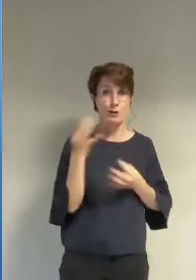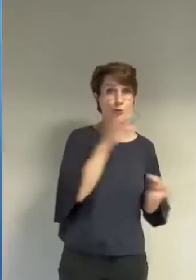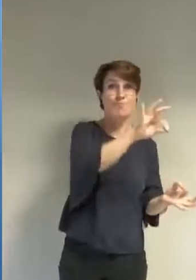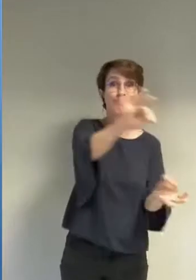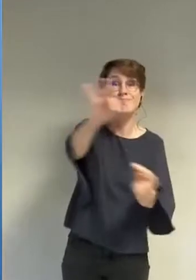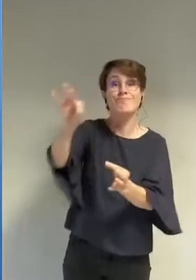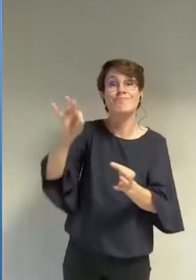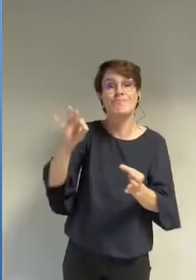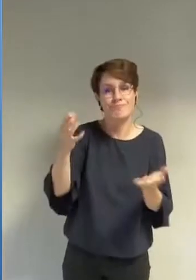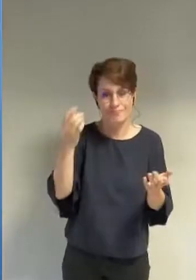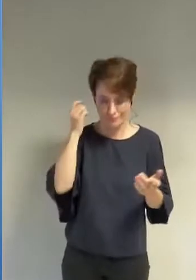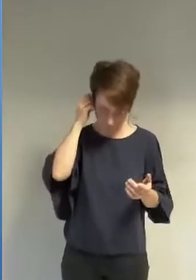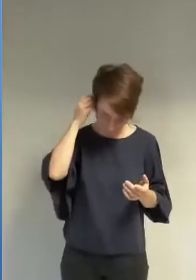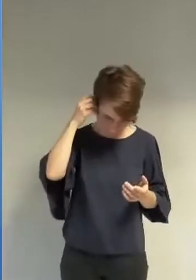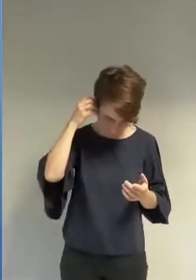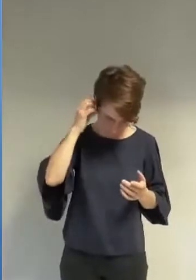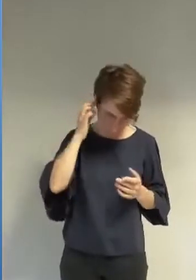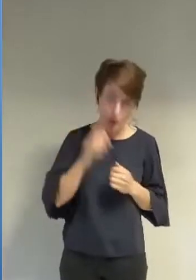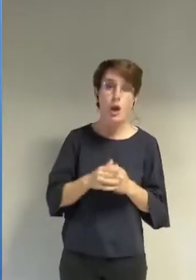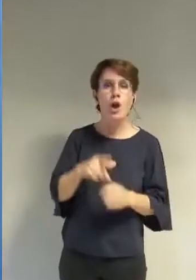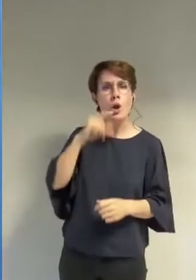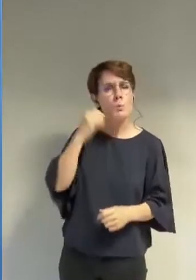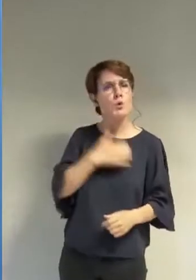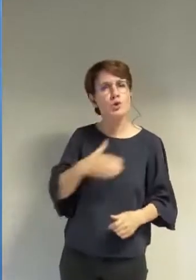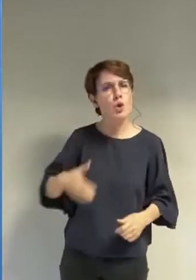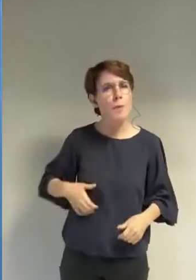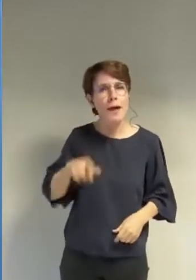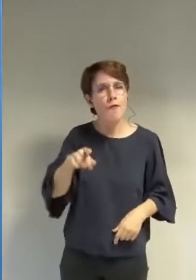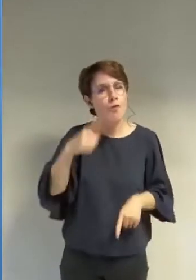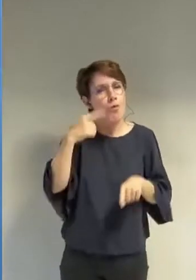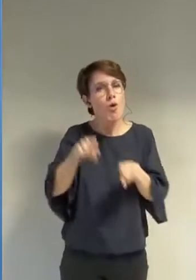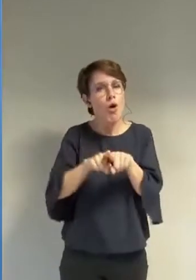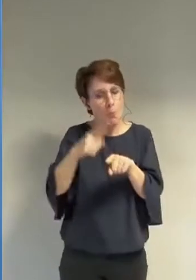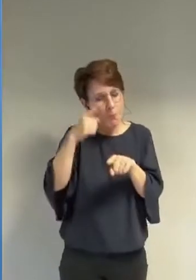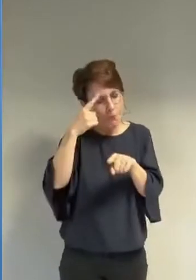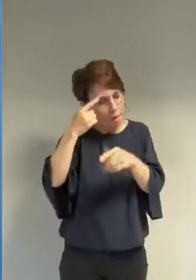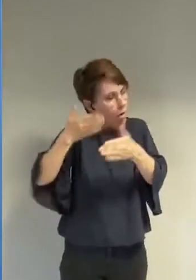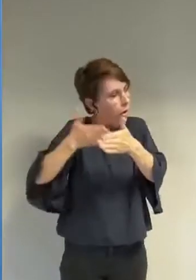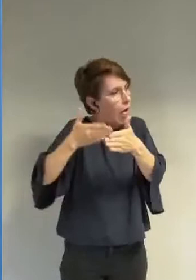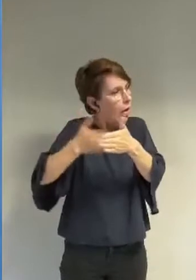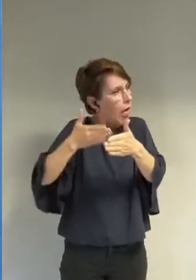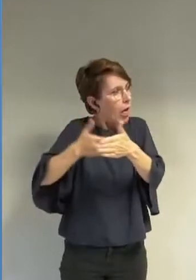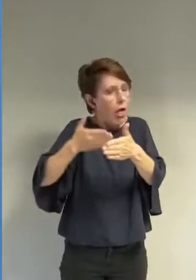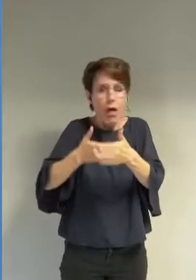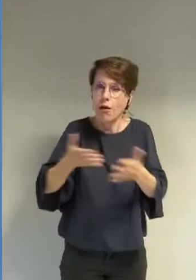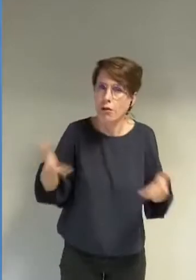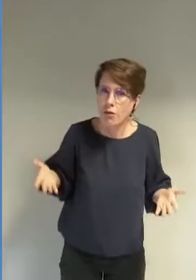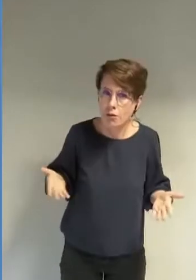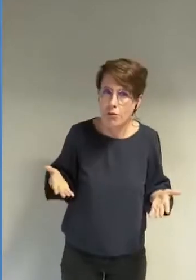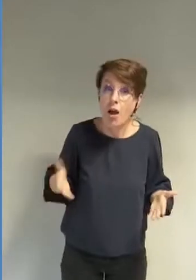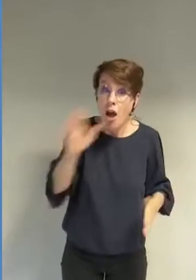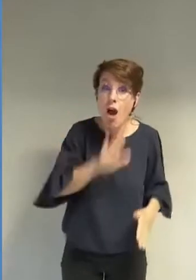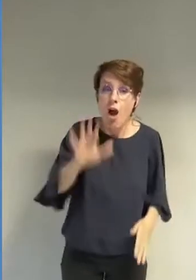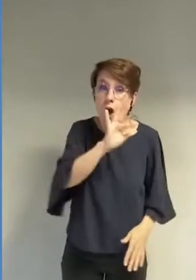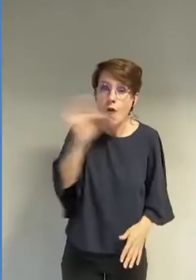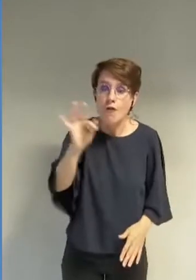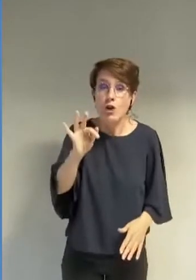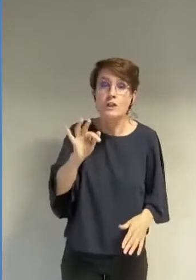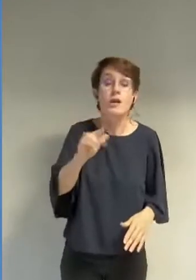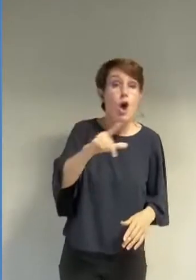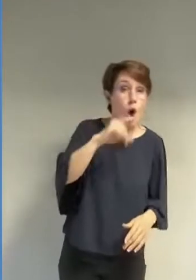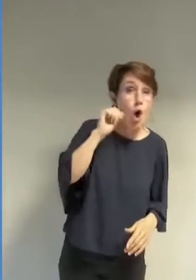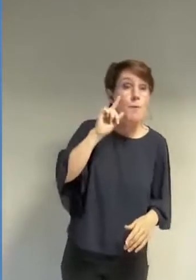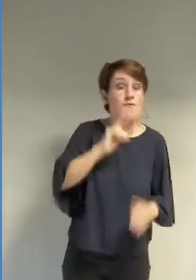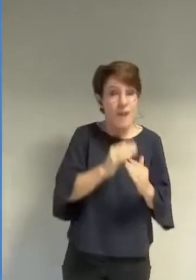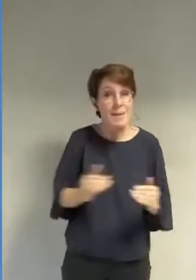Monsieur le maire vous feignez de ne pas comprendre en France l'égalité entre les hommes et les femmes n'est pas encore